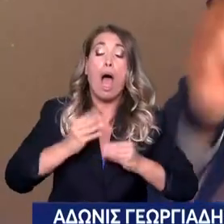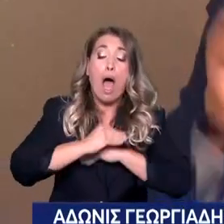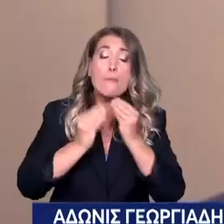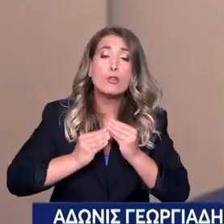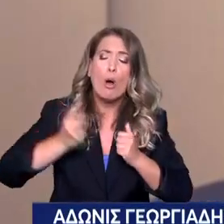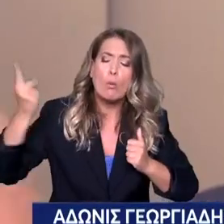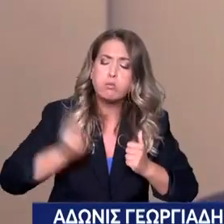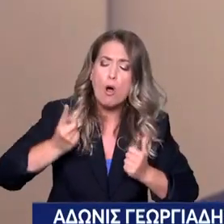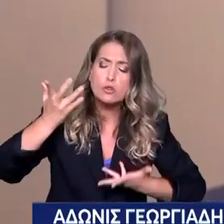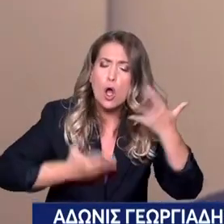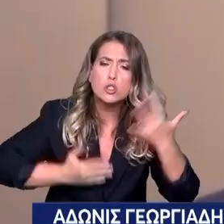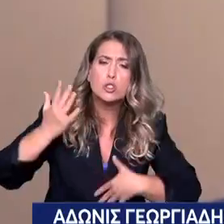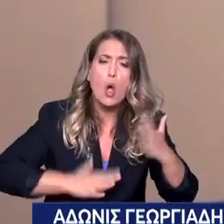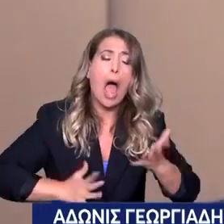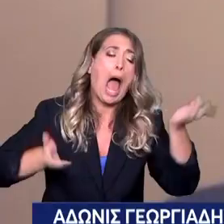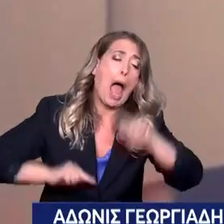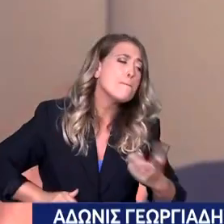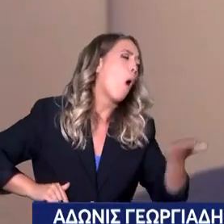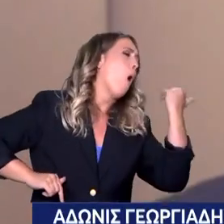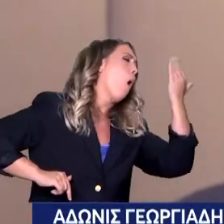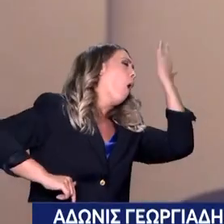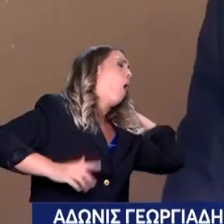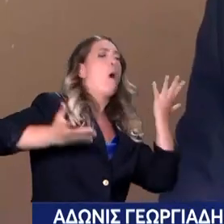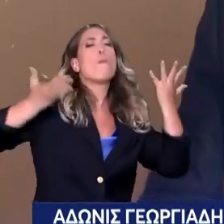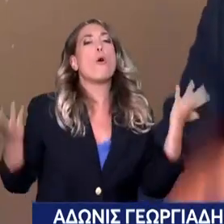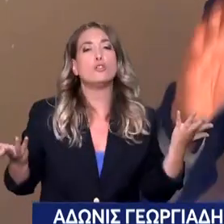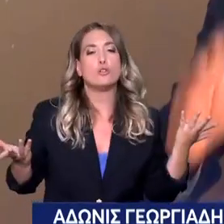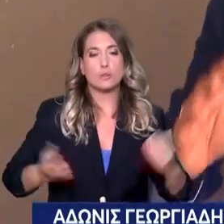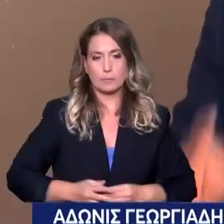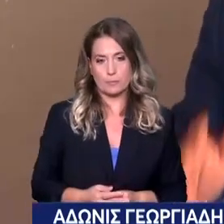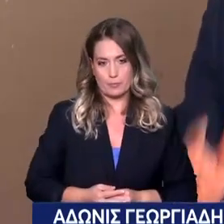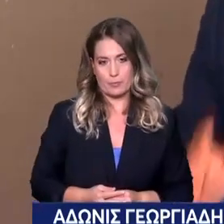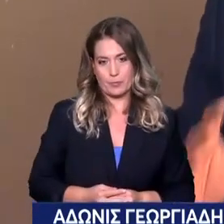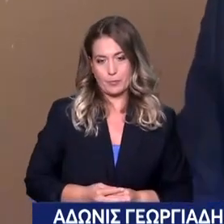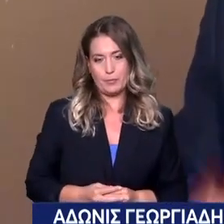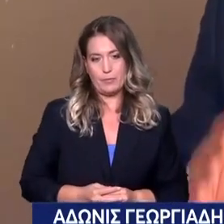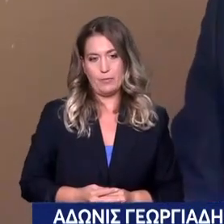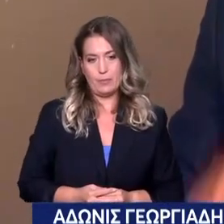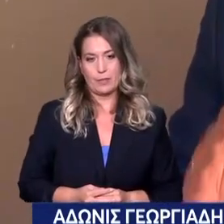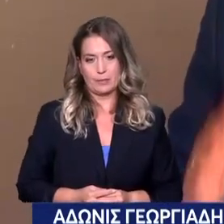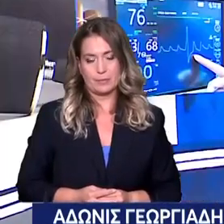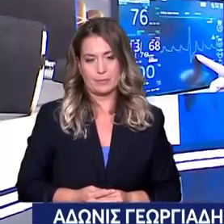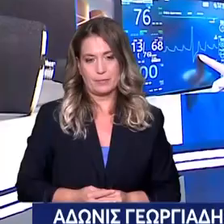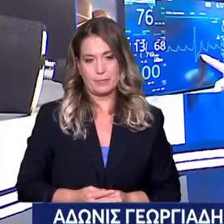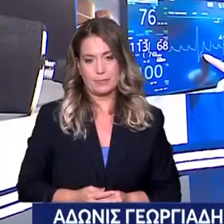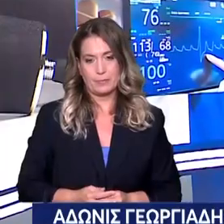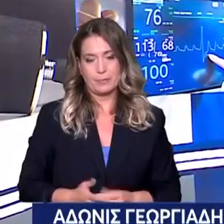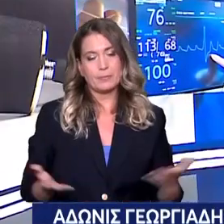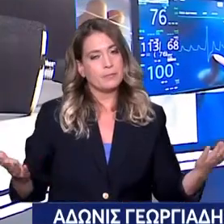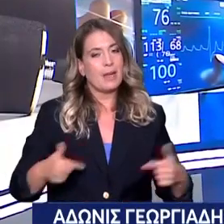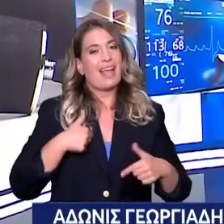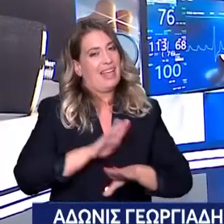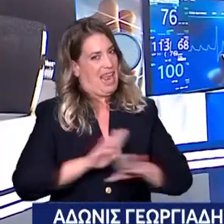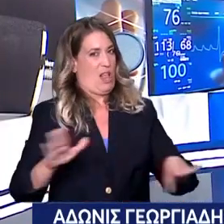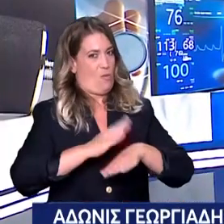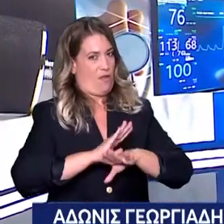δείχνουν οι πολίτες Γιατί η εικόνα που δίνουν οι πολίτες είναι για άλλη Είναι προβλήματα στην υγεία Αλλά επειδή πρέπει να κλείσουμε Πείτε αυτό που θέλετε γιατί πρέπει να ολοκληρώσουμε Να πούμε και